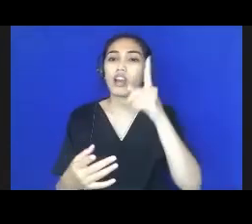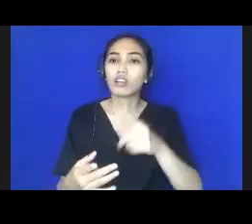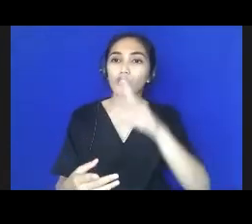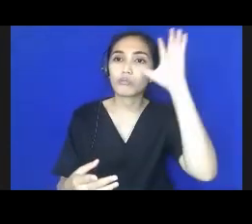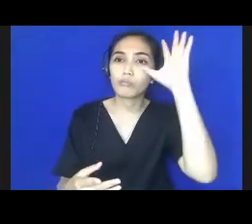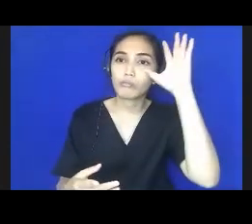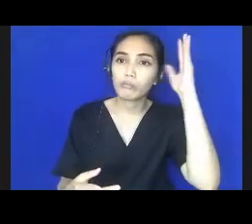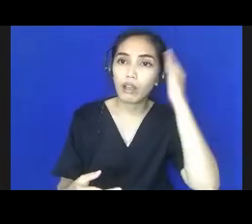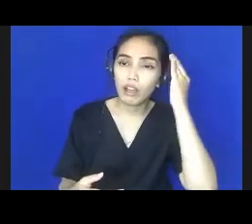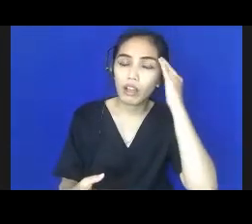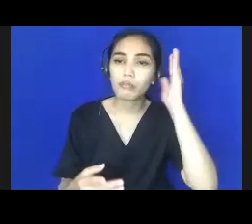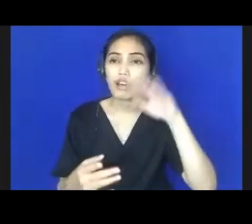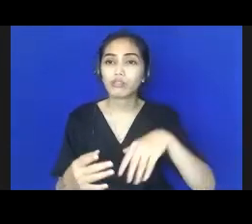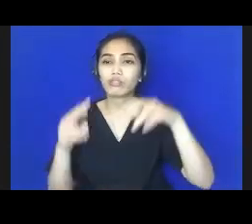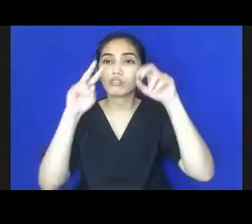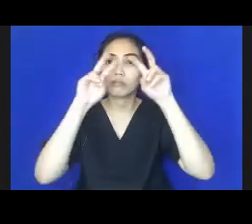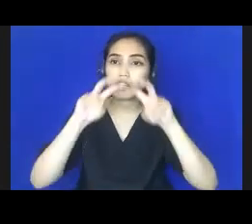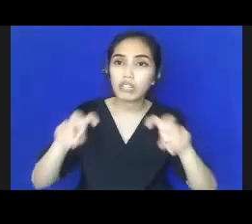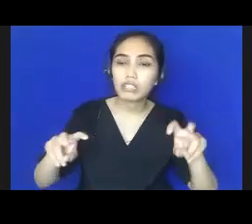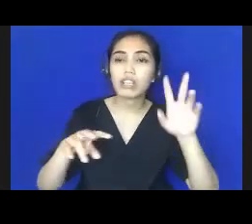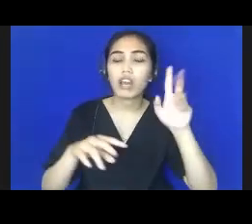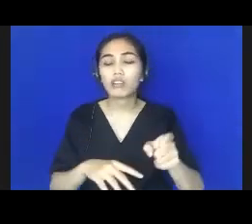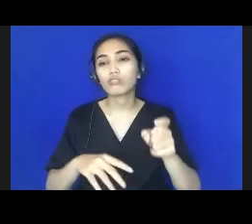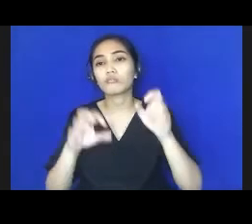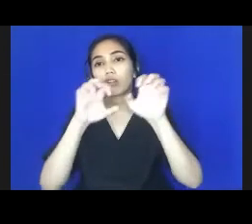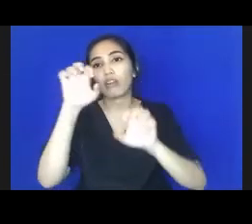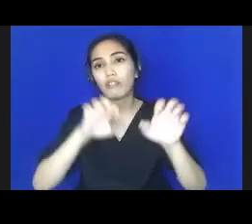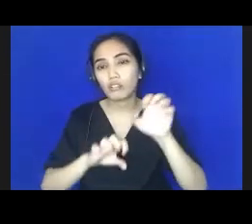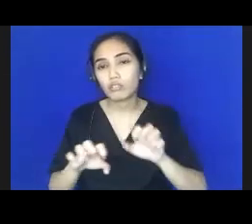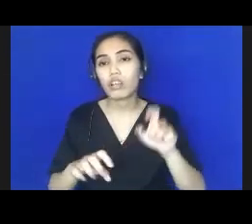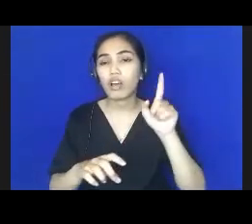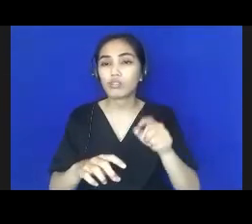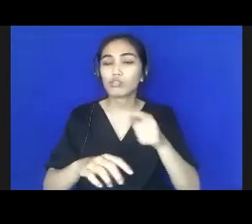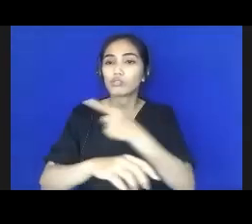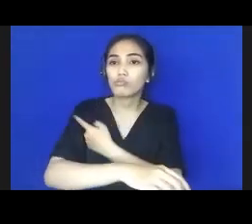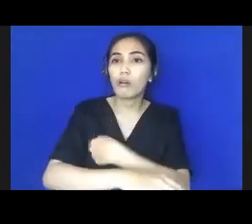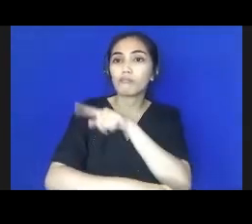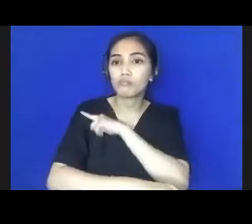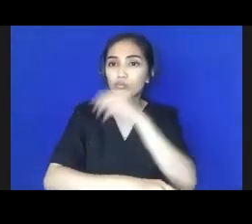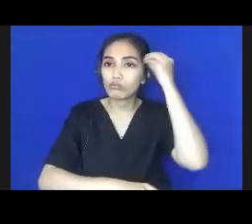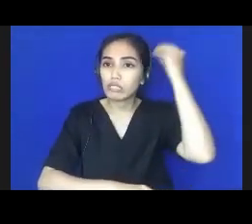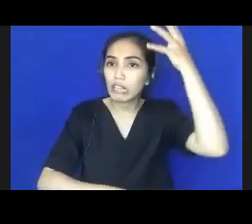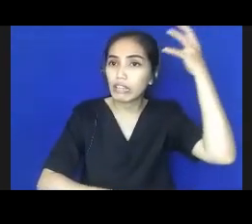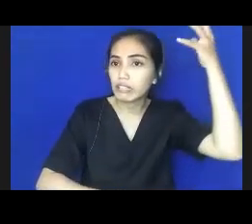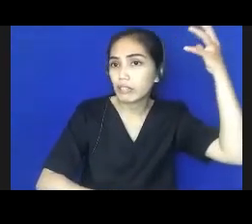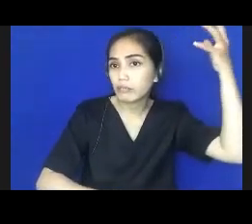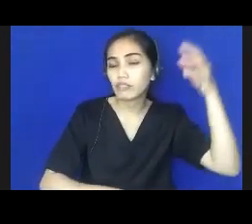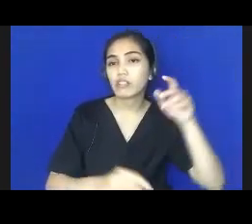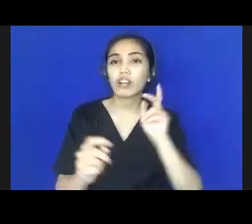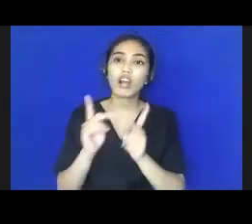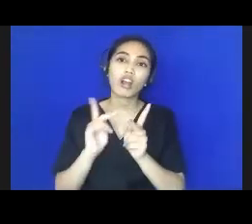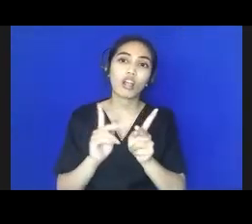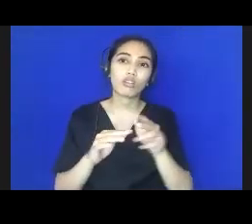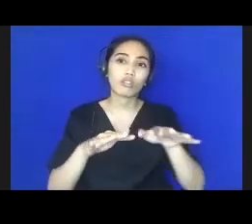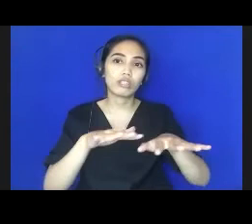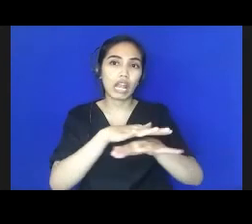menganalisa dia harus mulai mengevaluasi dia harus mampu melakukan kreasi nah kalau dia berada di level-level